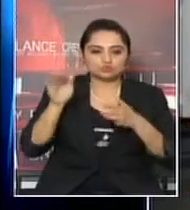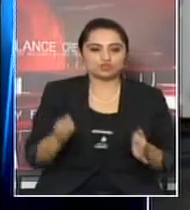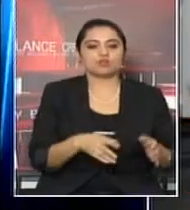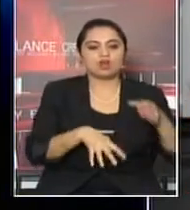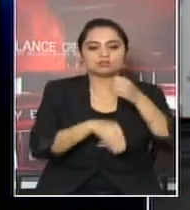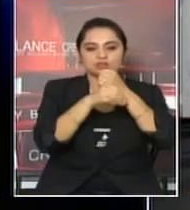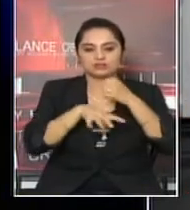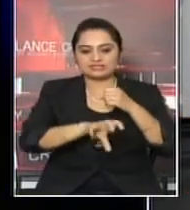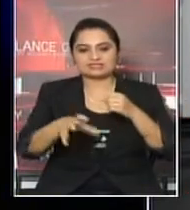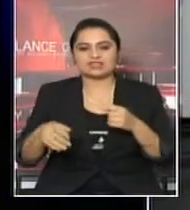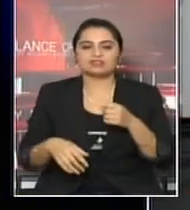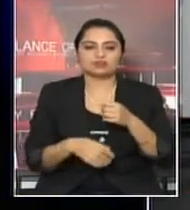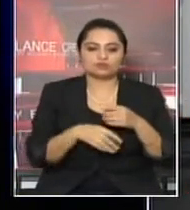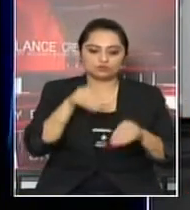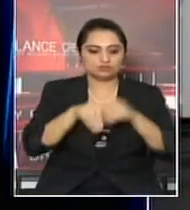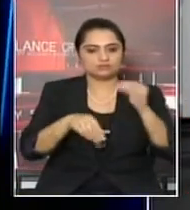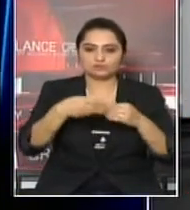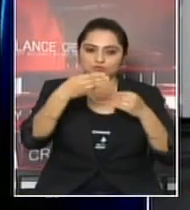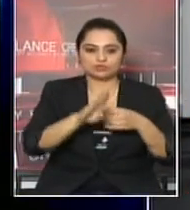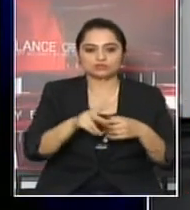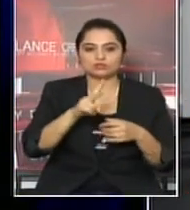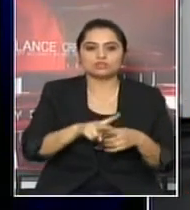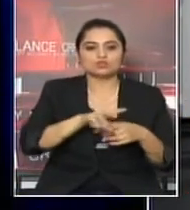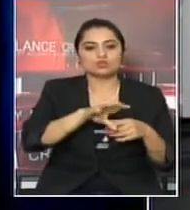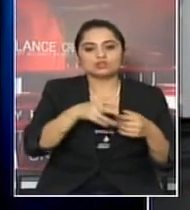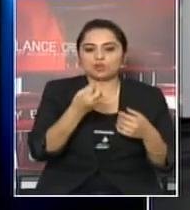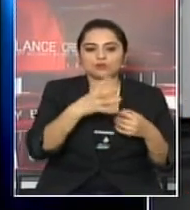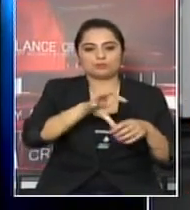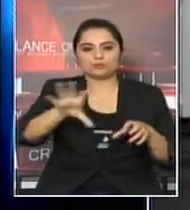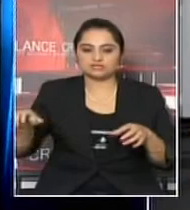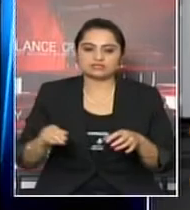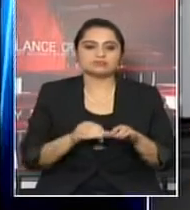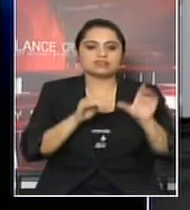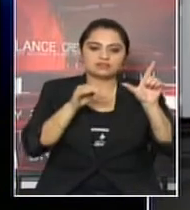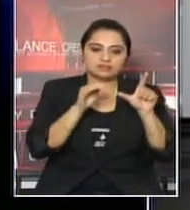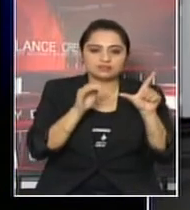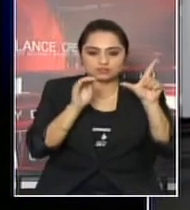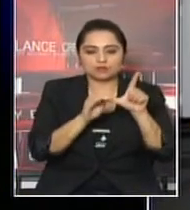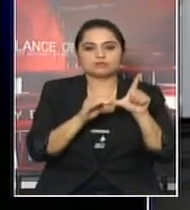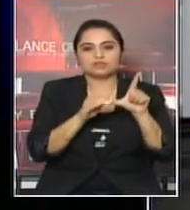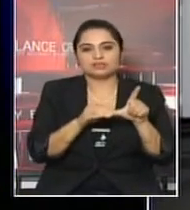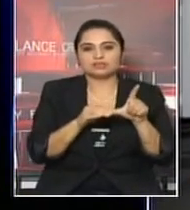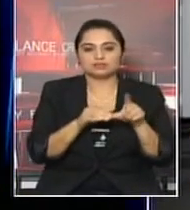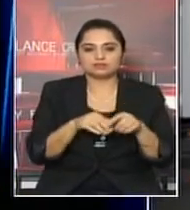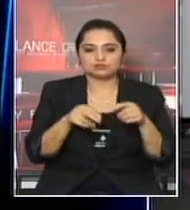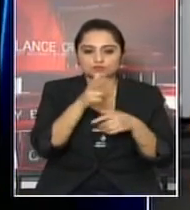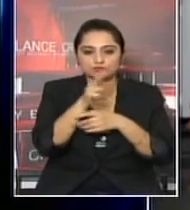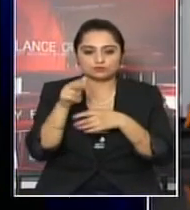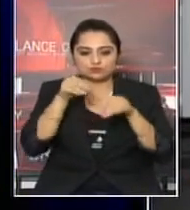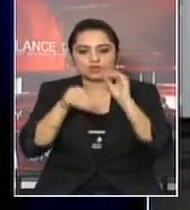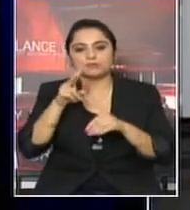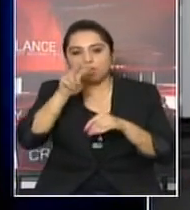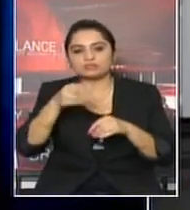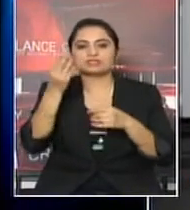आनियो तहको निर्वासन हो दैशा दुई नवर प्रदेश मा रा सप्तरी लगायत तेस ठाउंको चुनावी माहोल क्येशा तेसको बारे मां जानकारी दिनोंको लागी